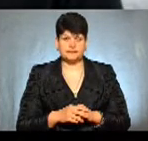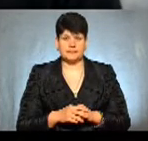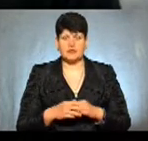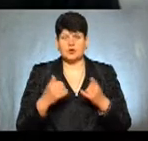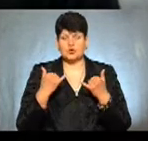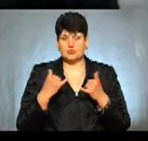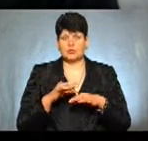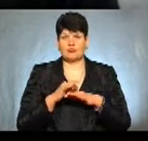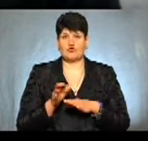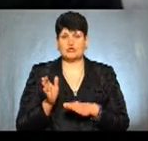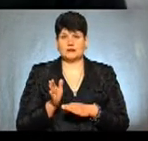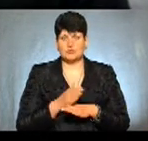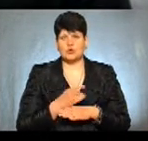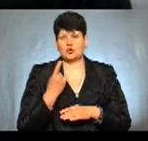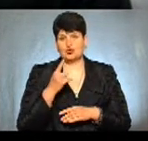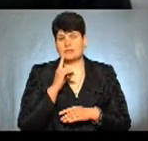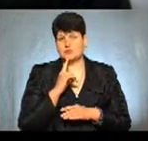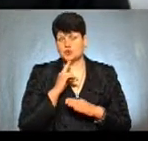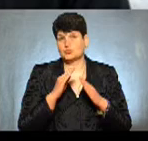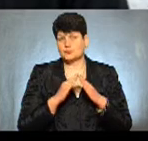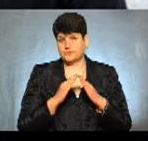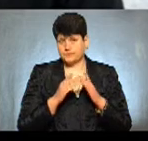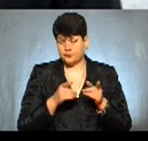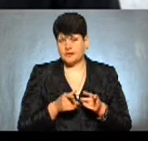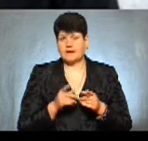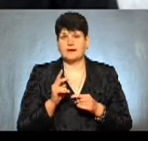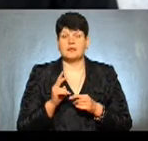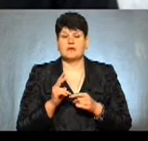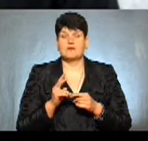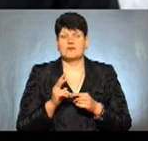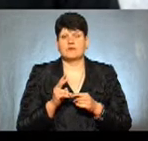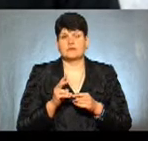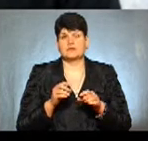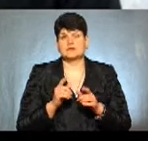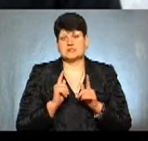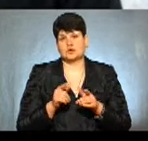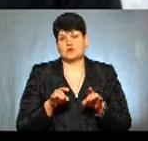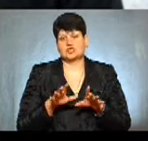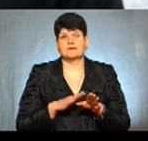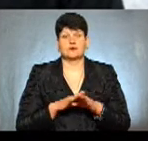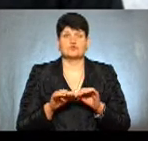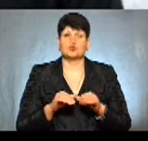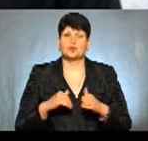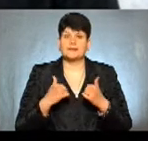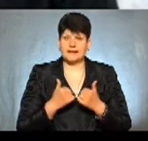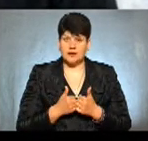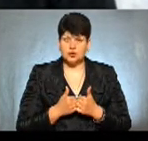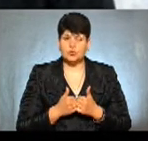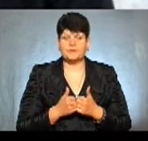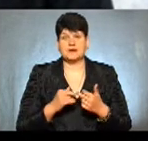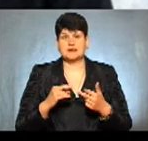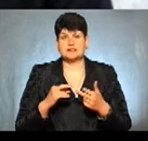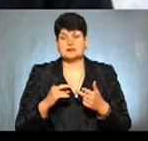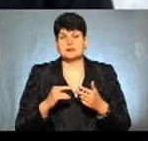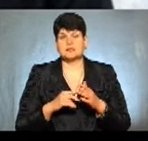демонтаж однієї з тимчасових споруд, відповідно до пункту першого додатку до рішення вконаччого комітету. З 9-ї годинки